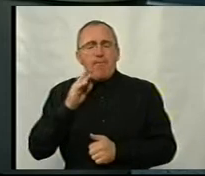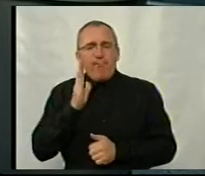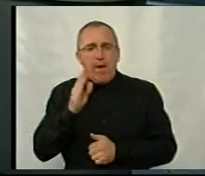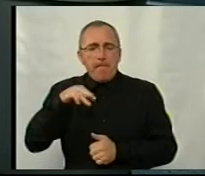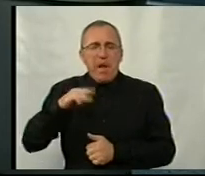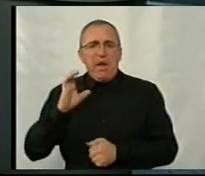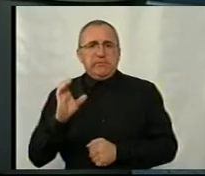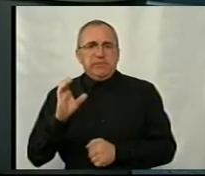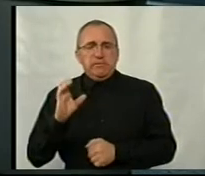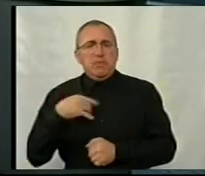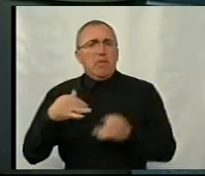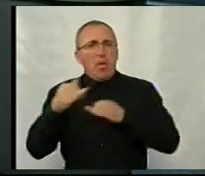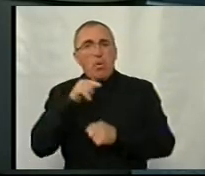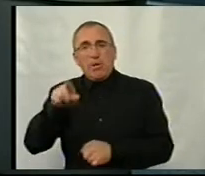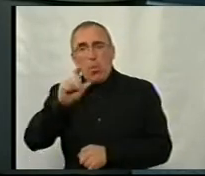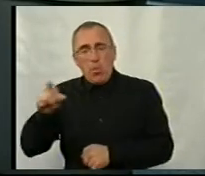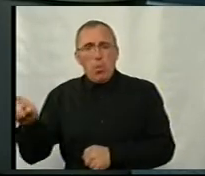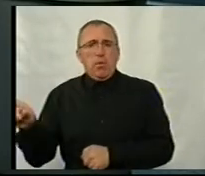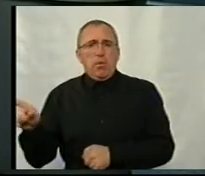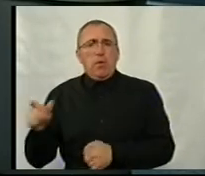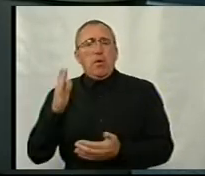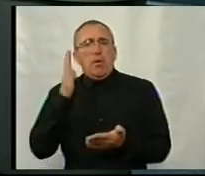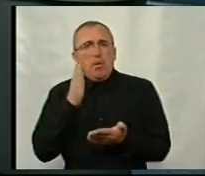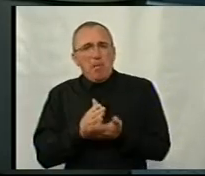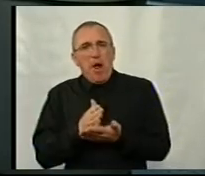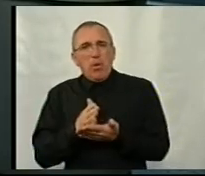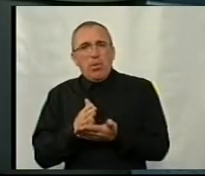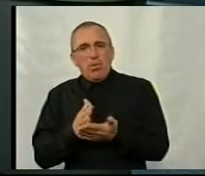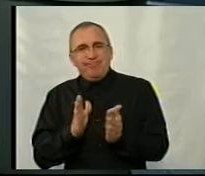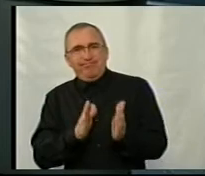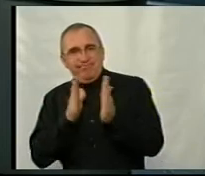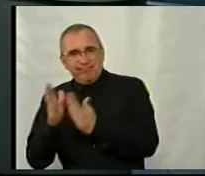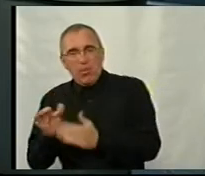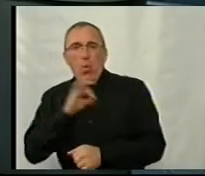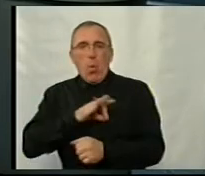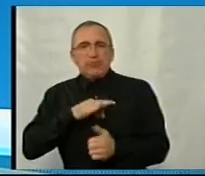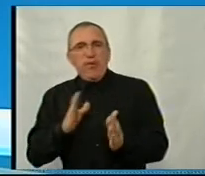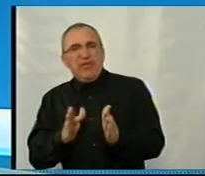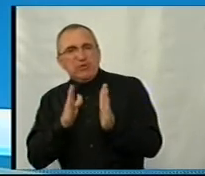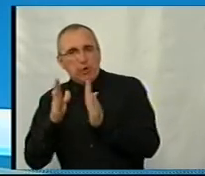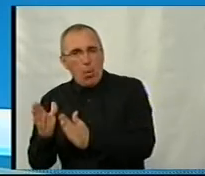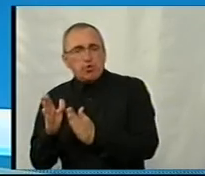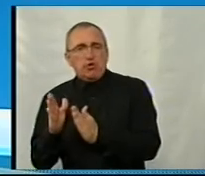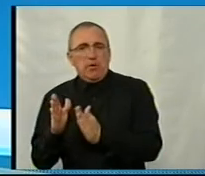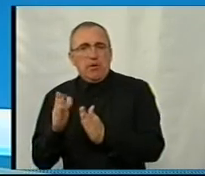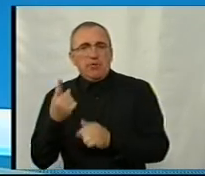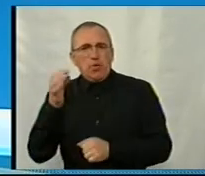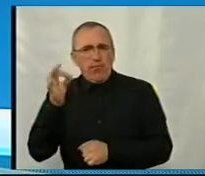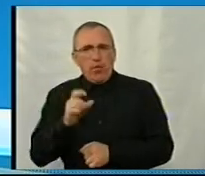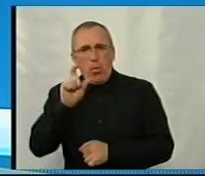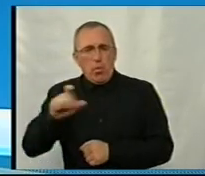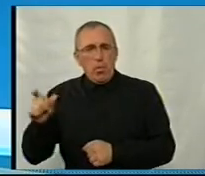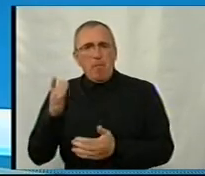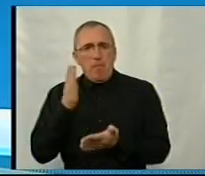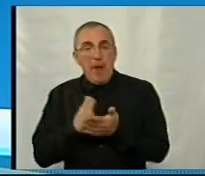Ми весь час говоримо про тих людей, які мають відсрочку, користуються відсрочкою. До речі, в цей призов, здається, всі 100% людей,